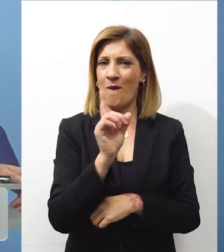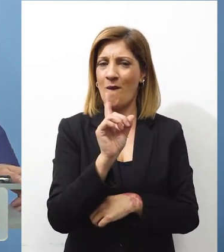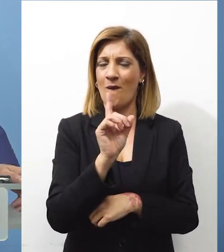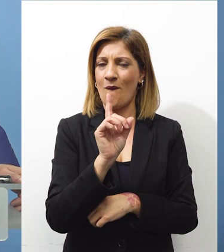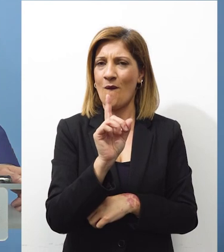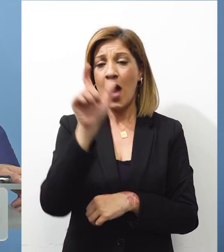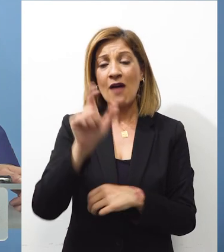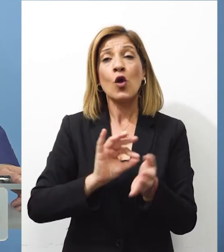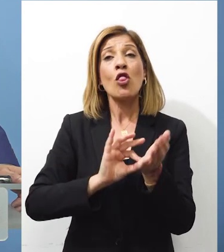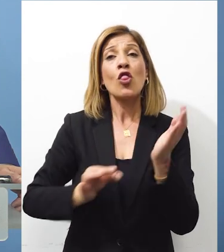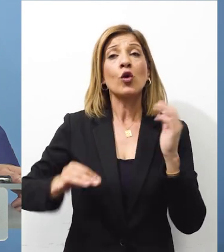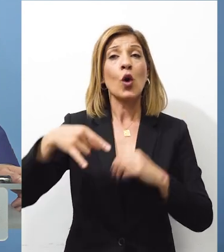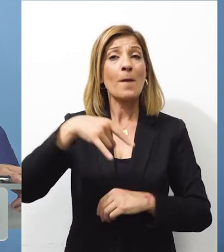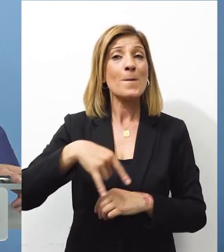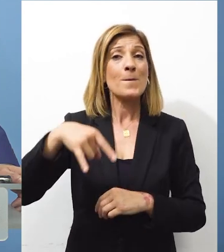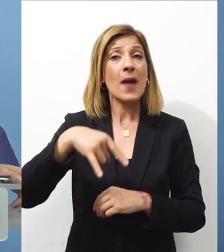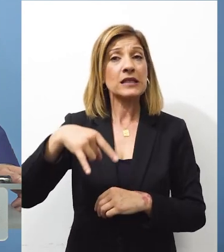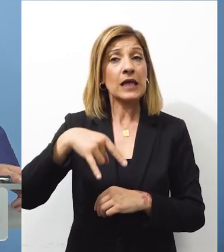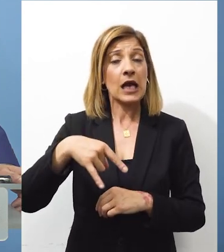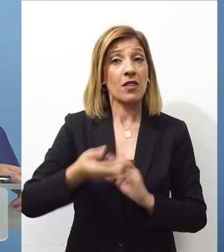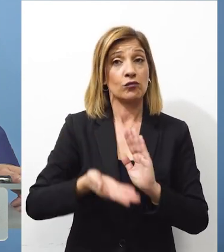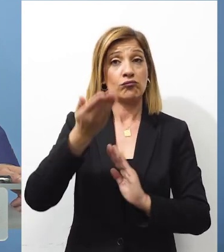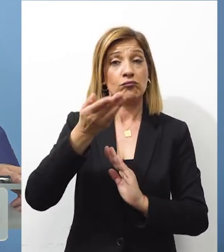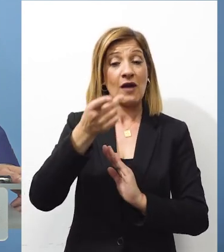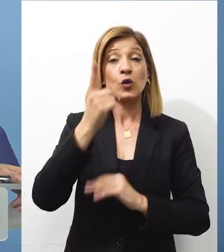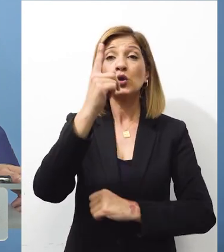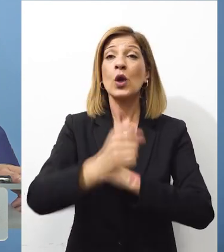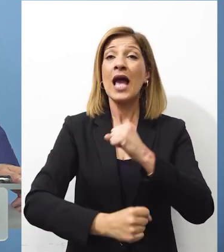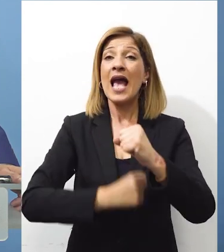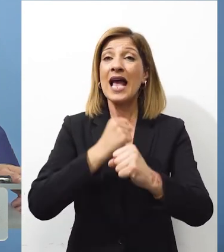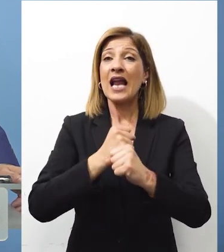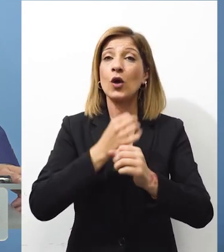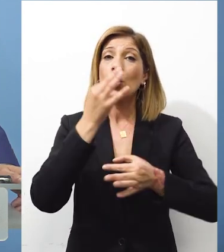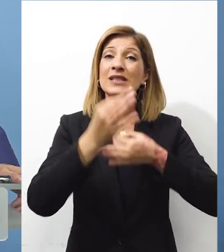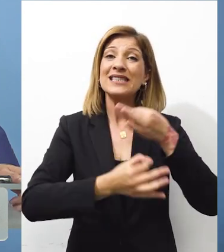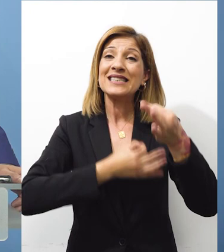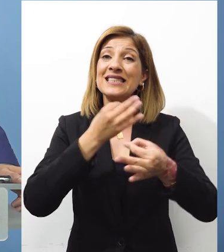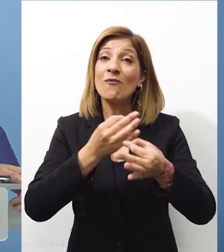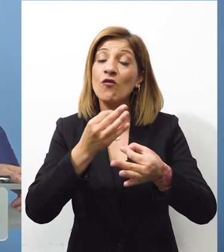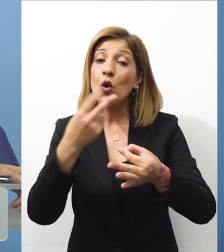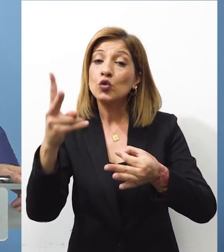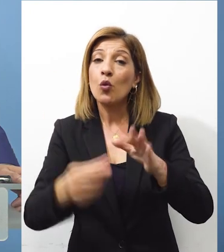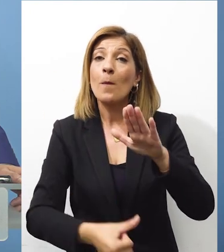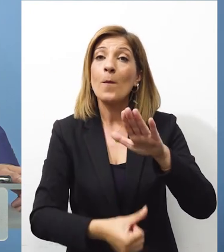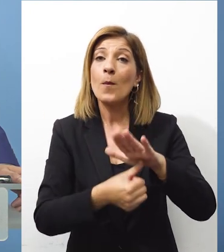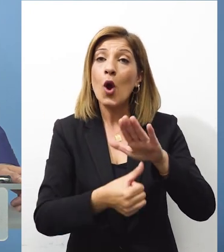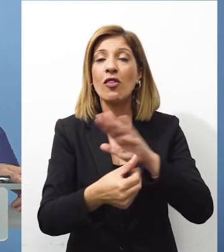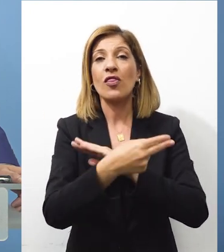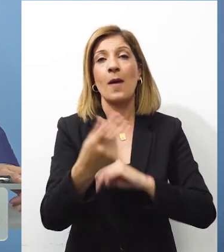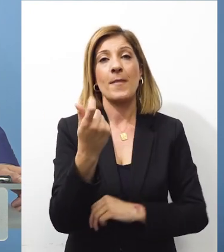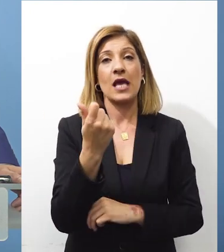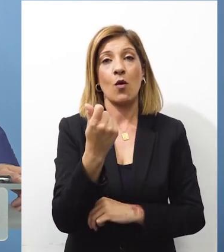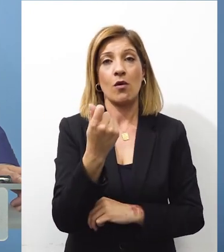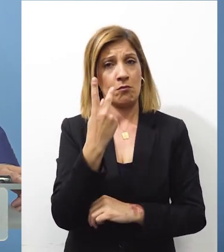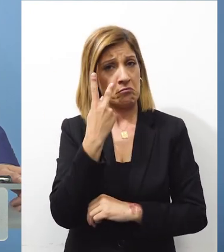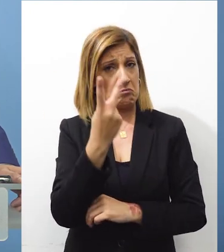ο δόκτωρα Πατσαλίδης να σας θυμίσω ότι εδώ και ένα χρόνο υπηρετεί από την θέση του σύμβουλου του πρόεδρου της Δημοκρατίας για θέματα οικονομίας Δεν